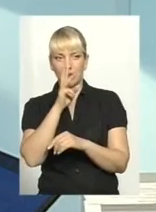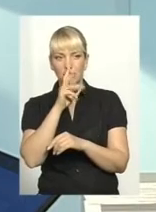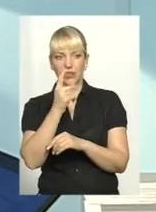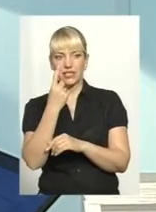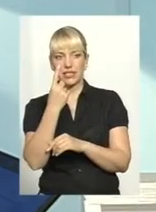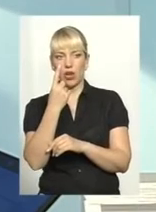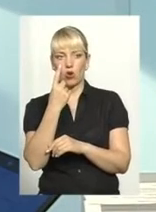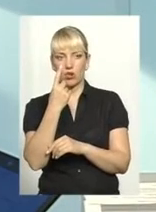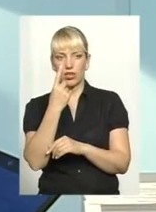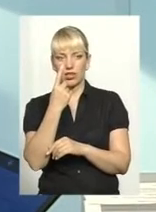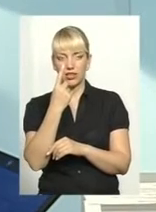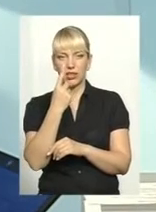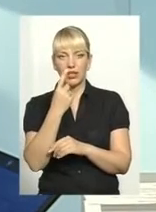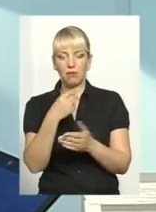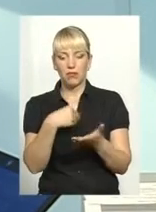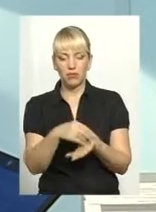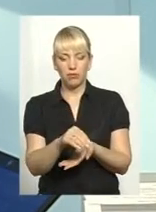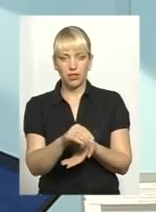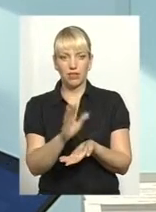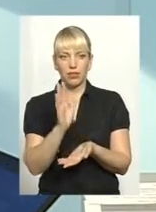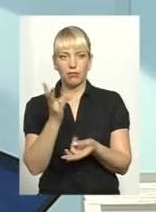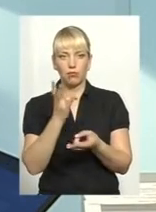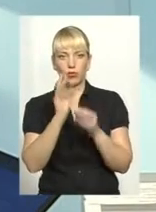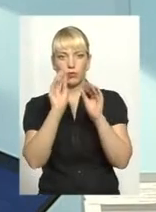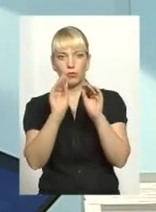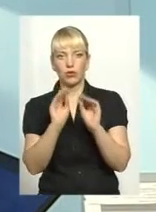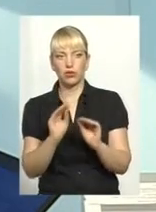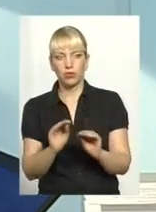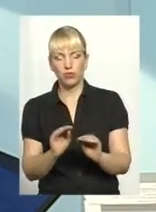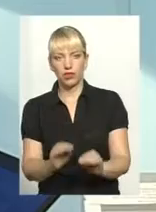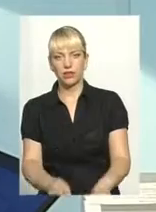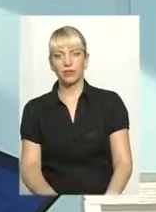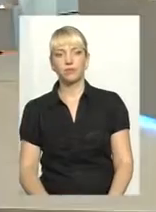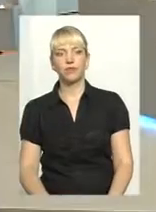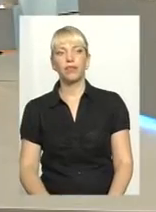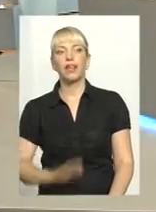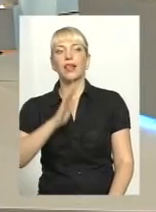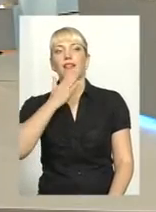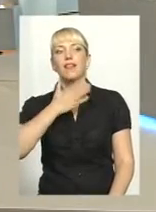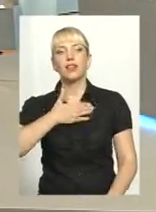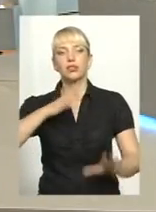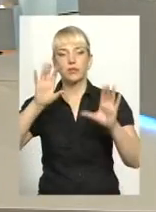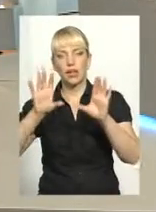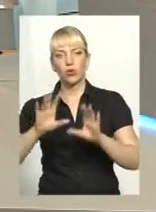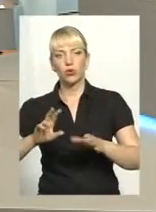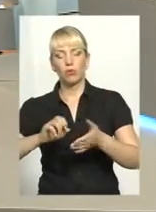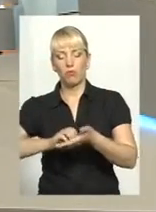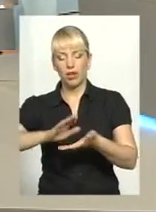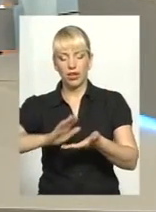одне придбання, потрібно буде декларувати їх. Нашим законом передбачено,